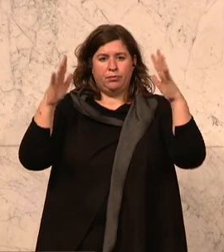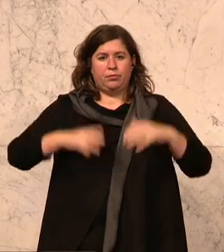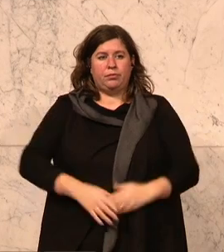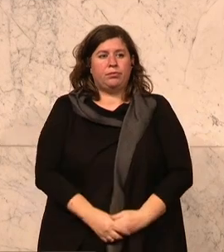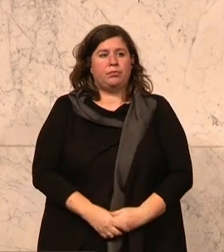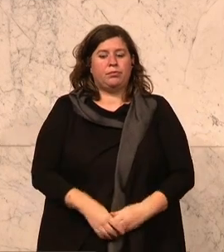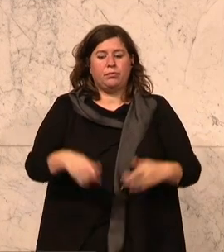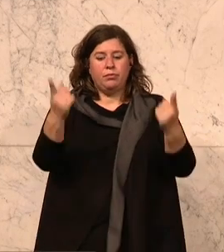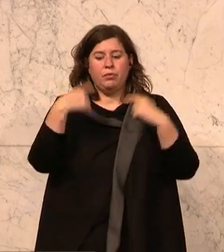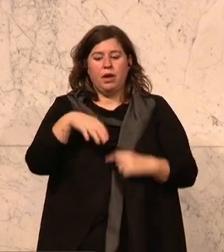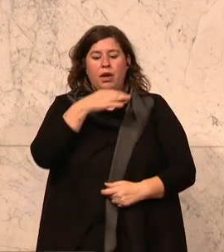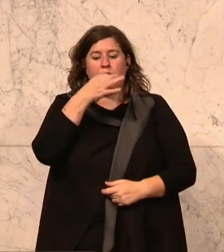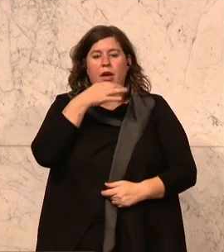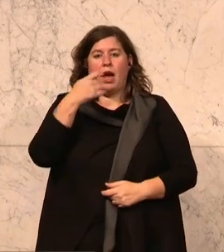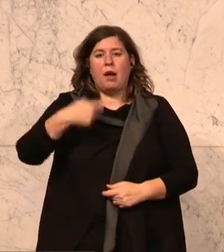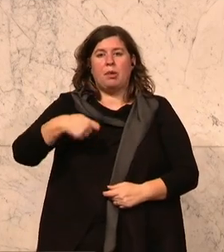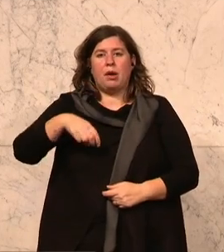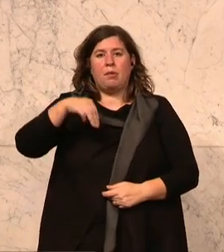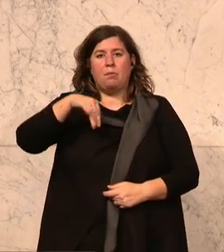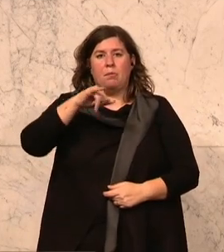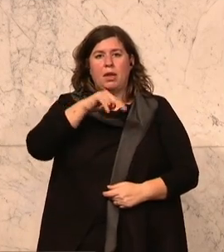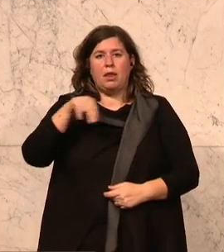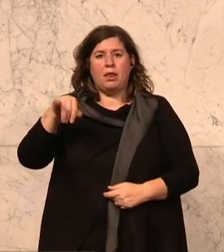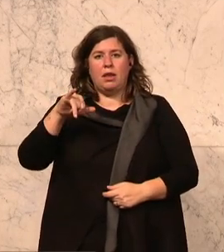Nächster Redner, Herr Abgeordneter Andreas Minig.